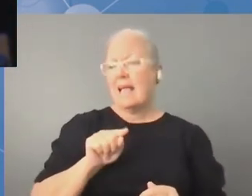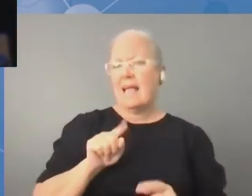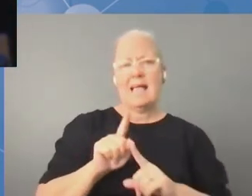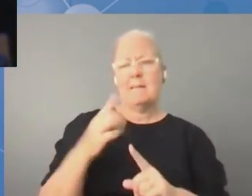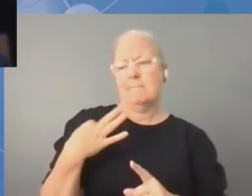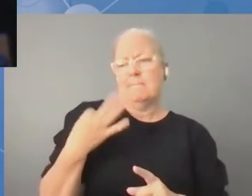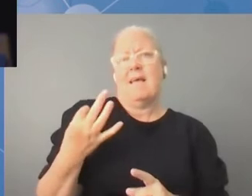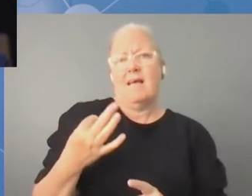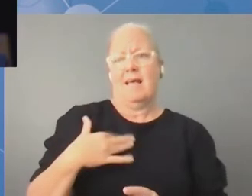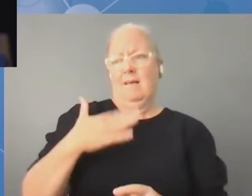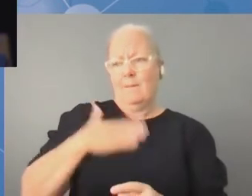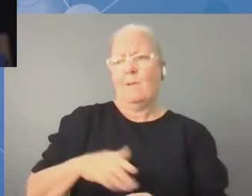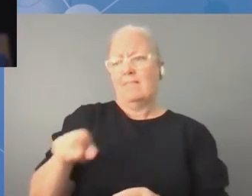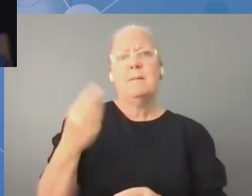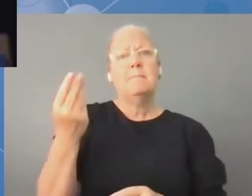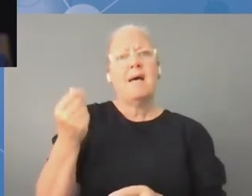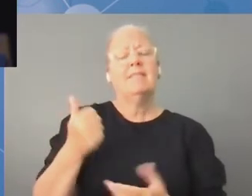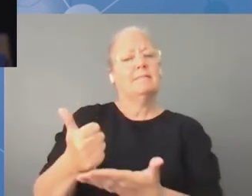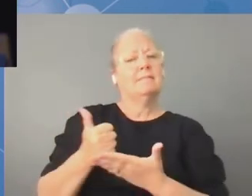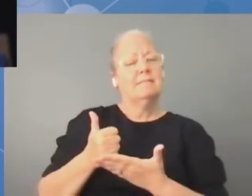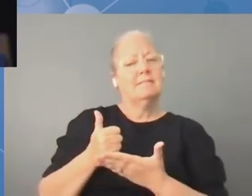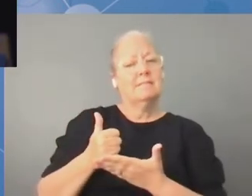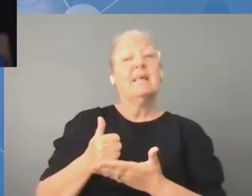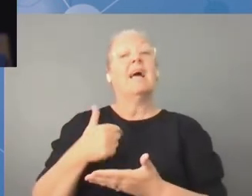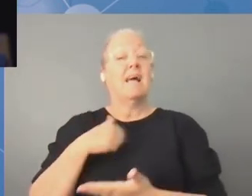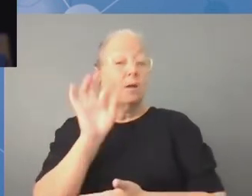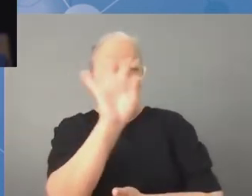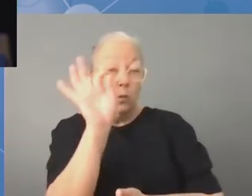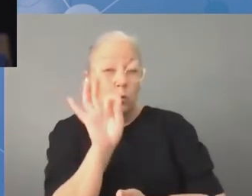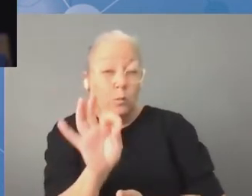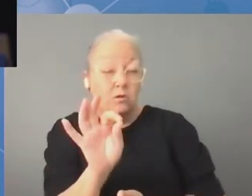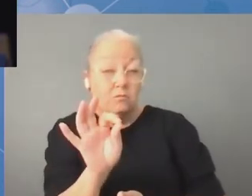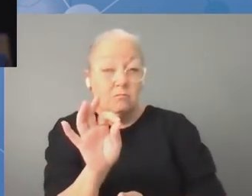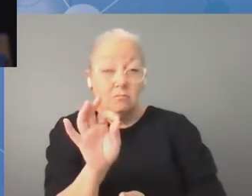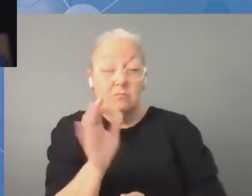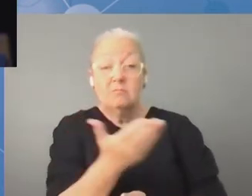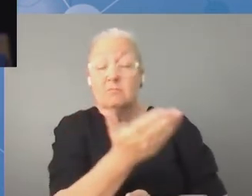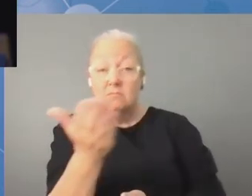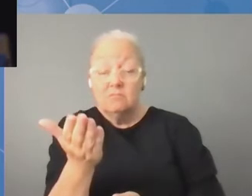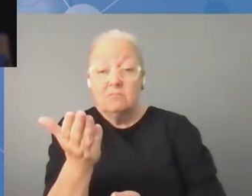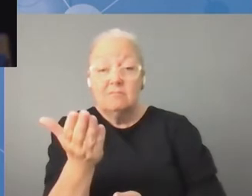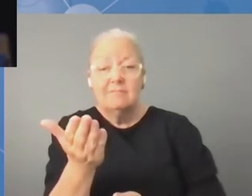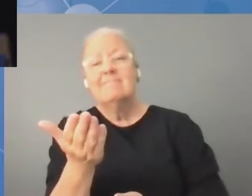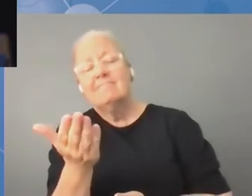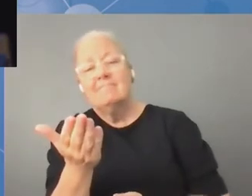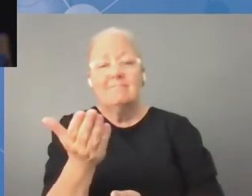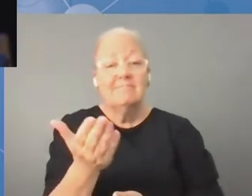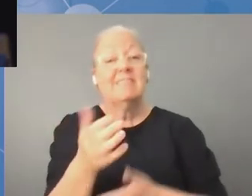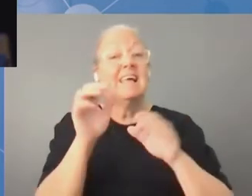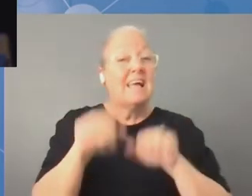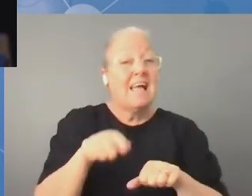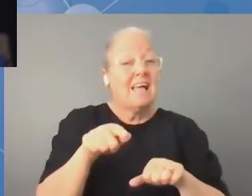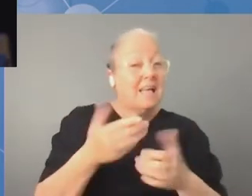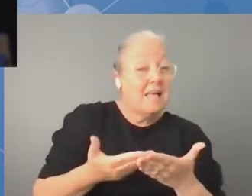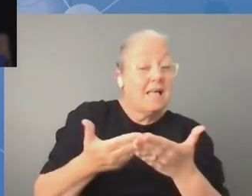zasady pisania wniosków o stypendia. Więc ja bym poprosiła, żeby jednak zrewidować te